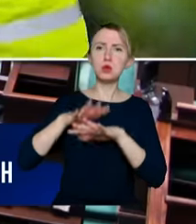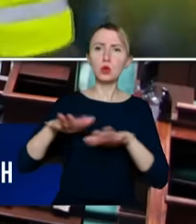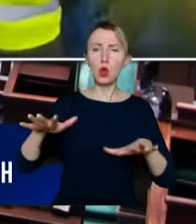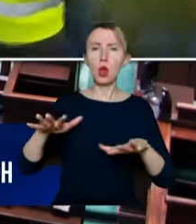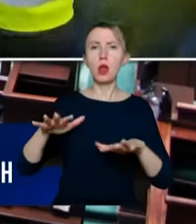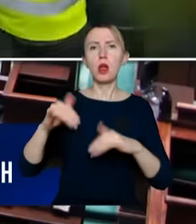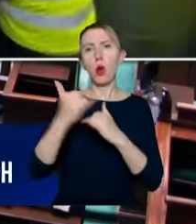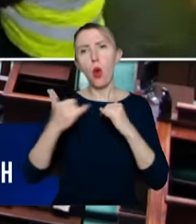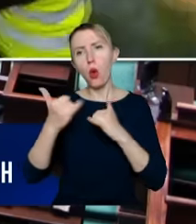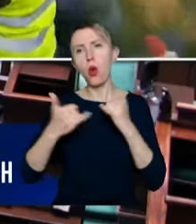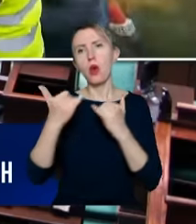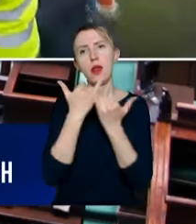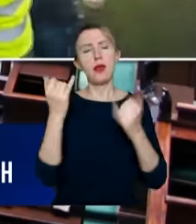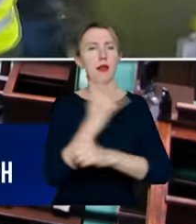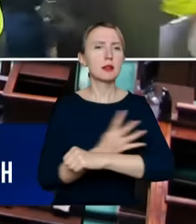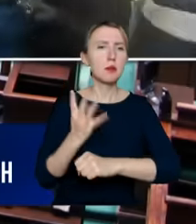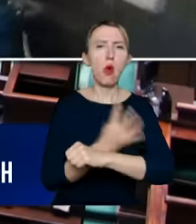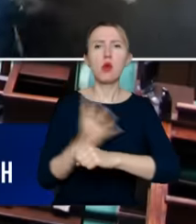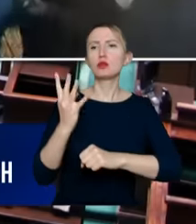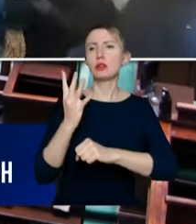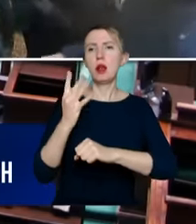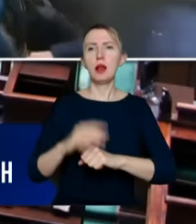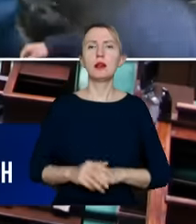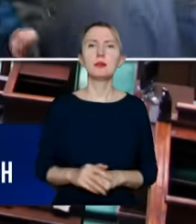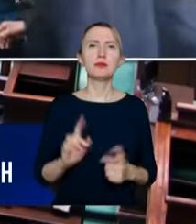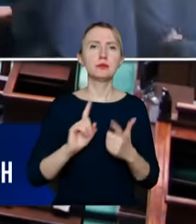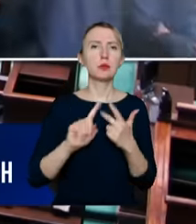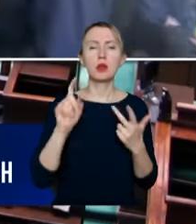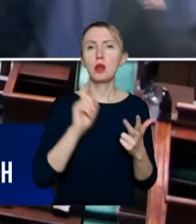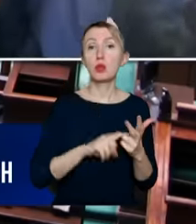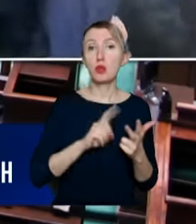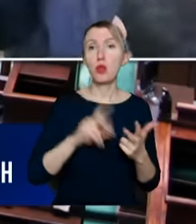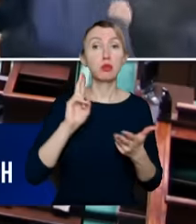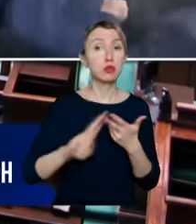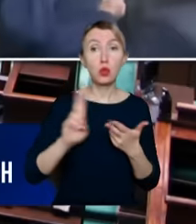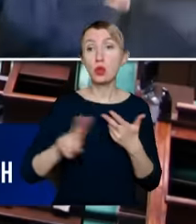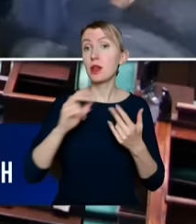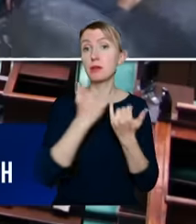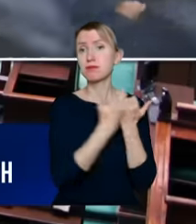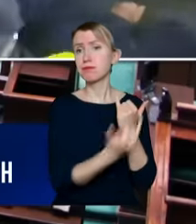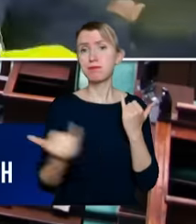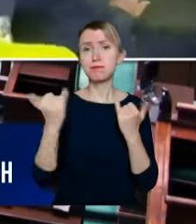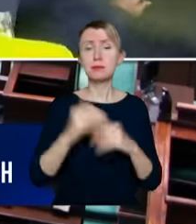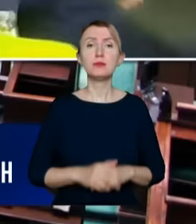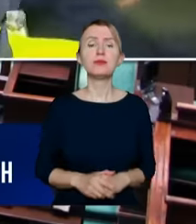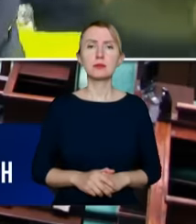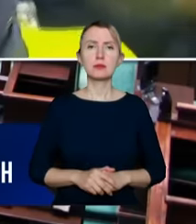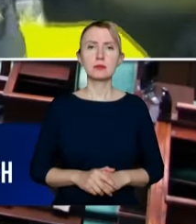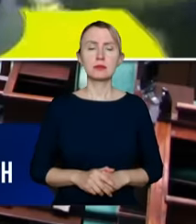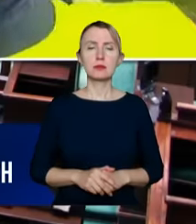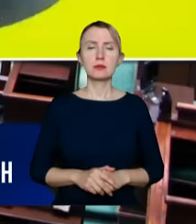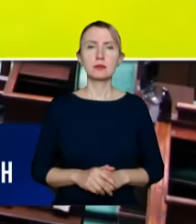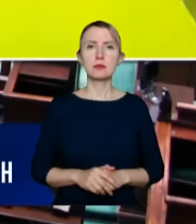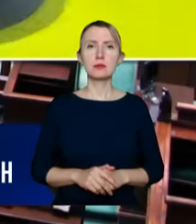oleje, zboża, drób, cukier, o którym się dużo mówi. Jest to w sposób